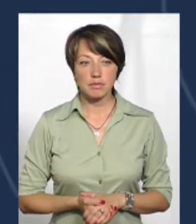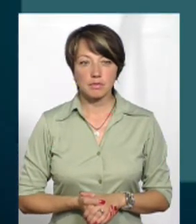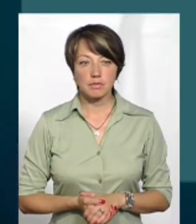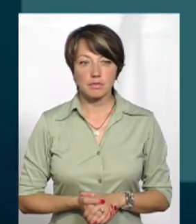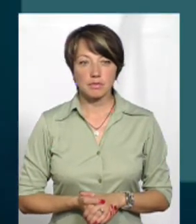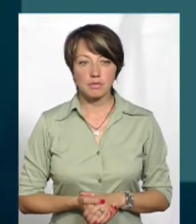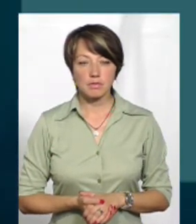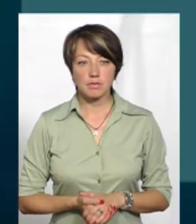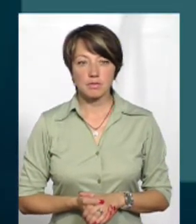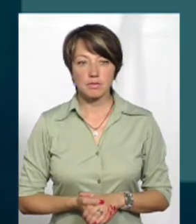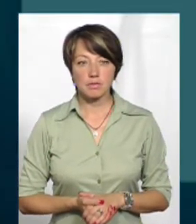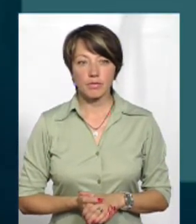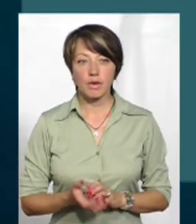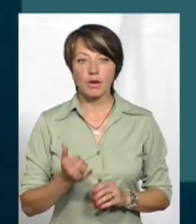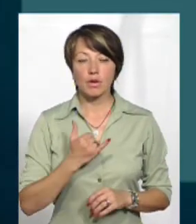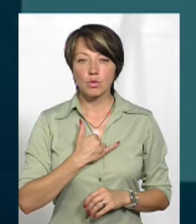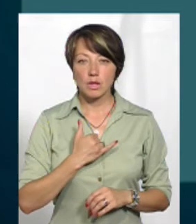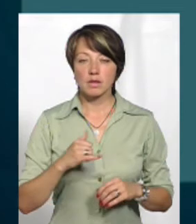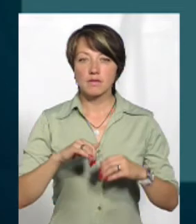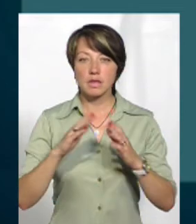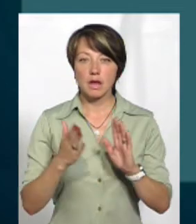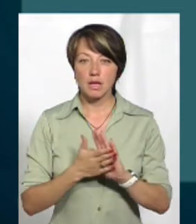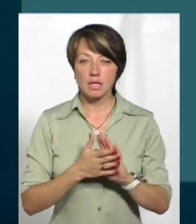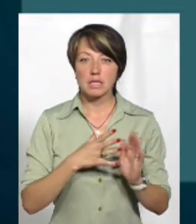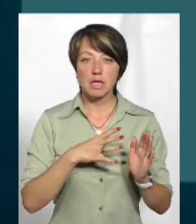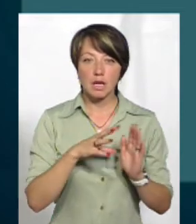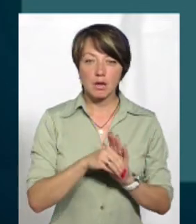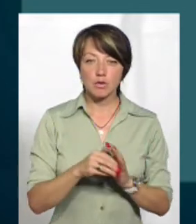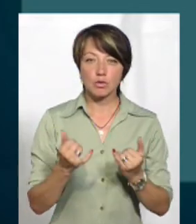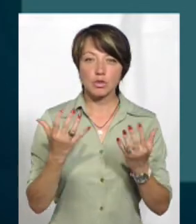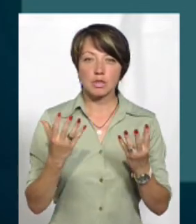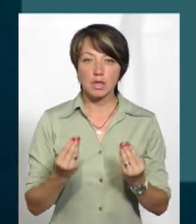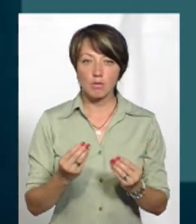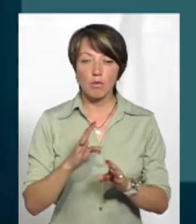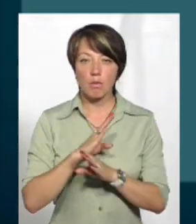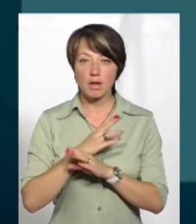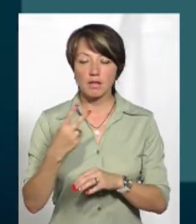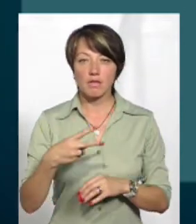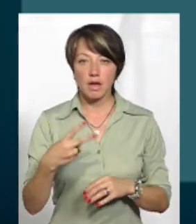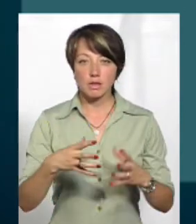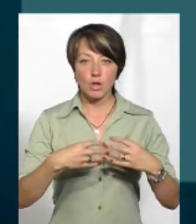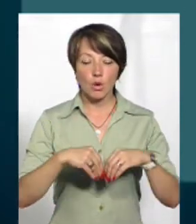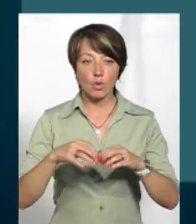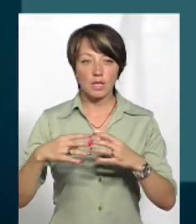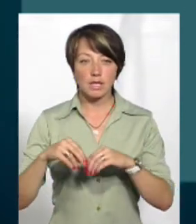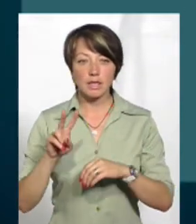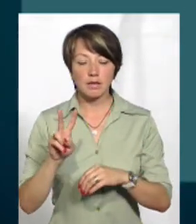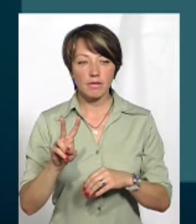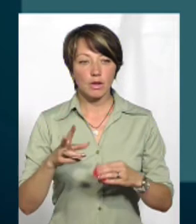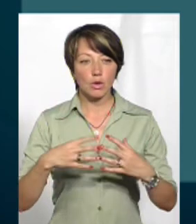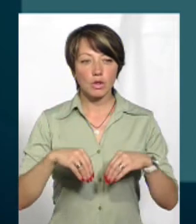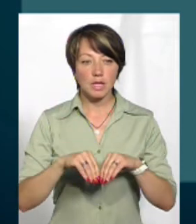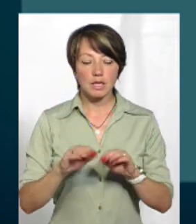У нас взагалі загиблих і на сьогоднішній день померлих 20 родин. І дві родини,